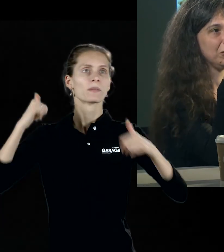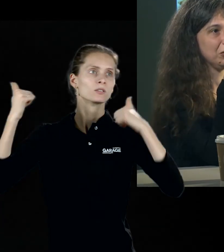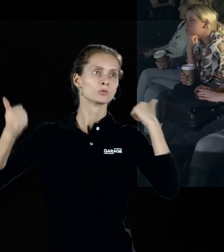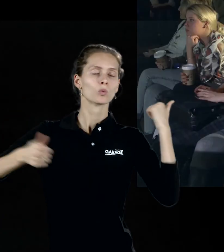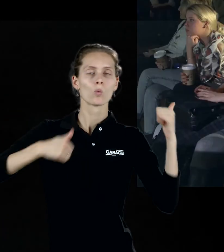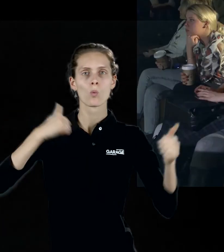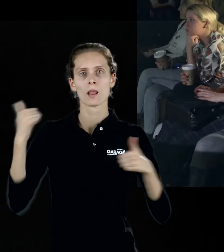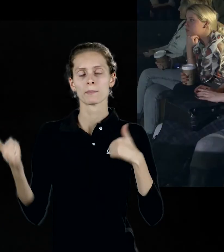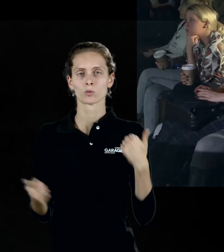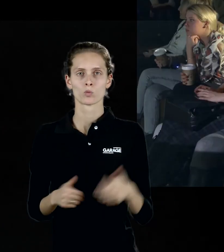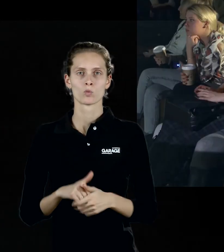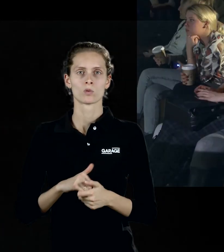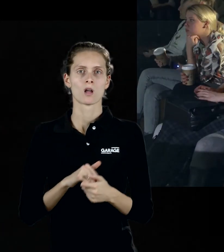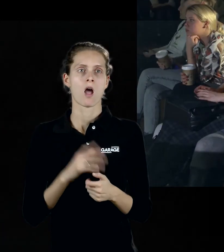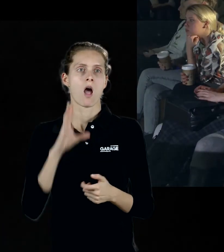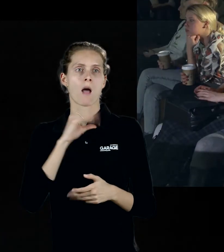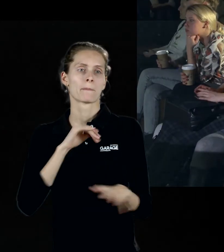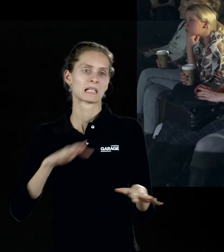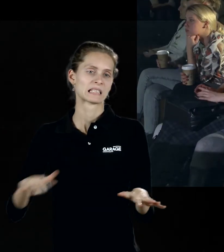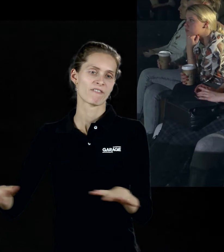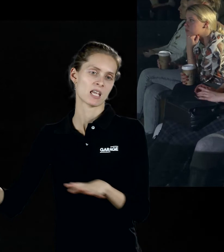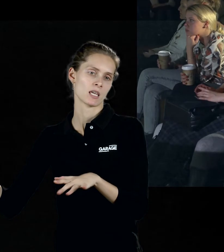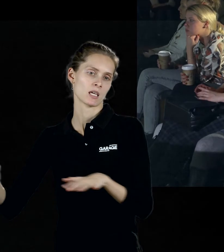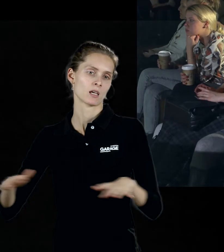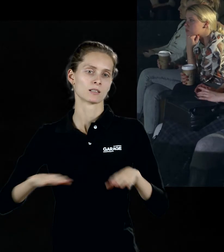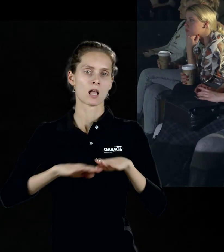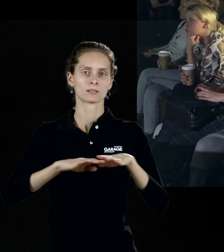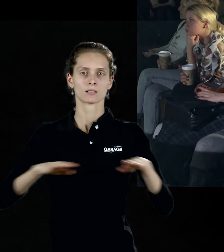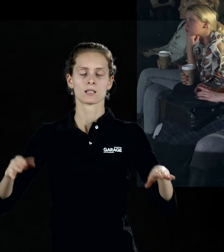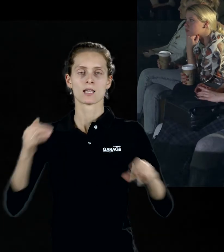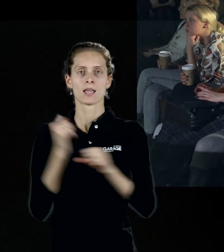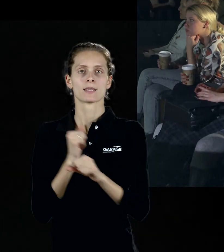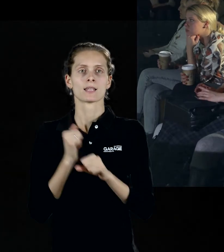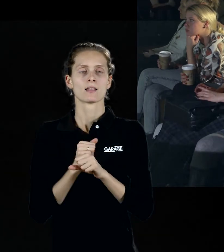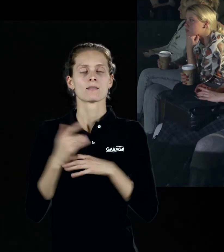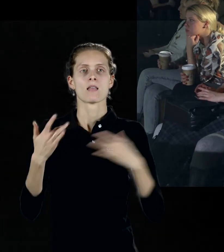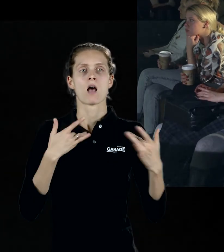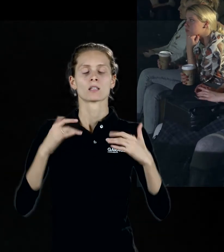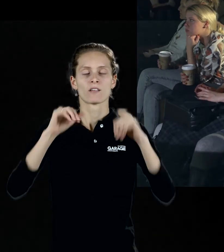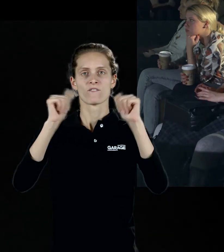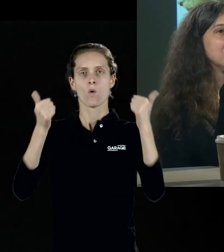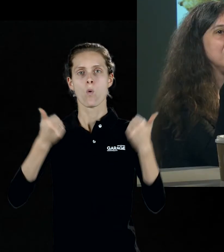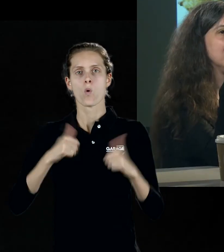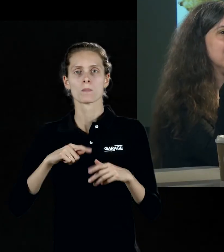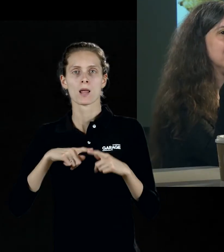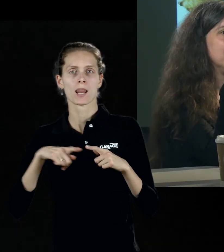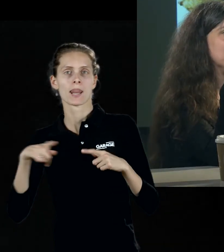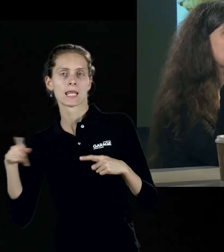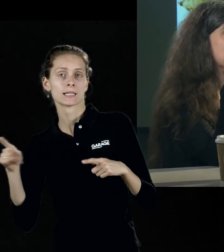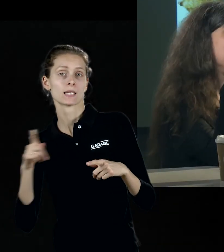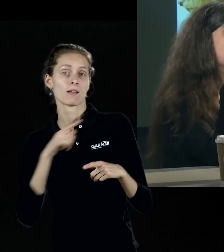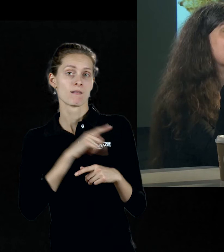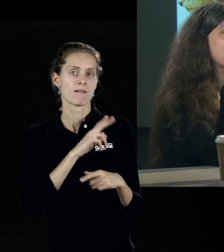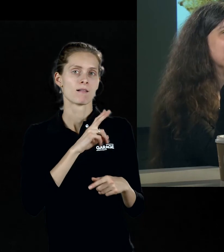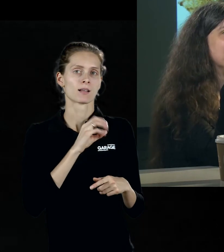которые двигались по сцене, которые создавали такой театр форм и линий, который одновременно Клей создавал вот